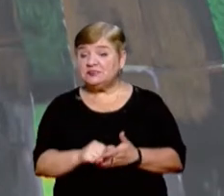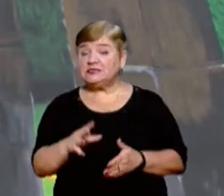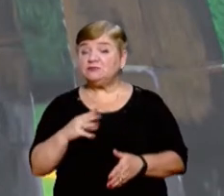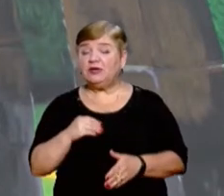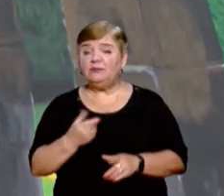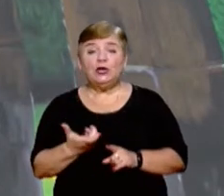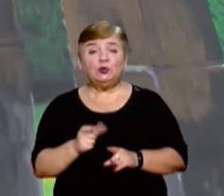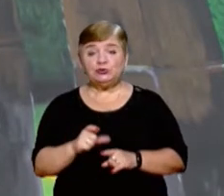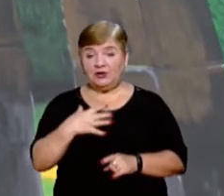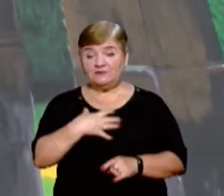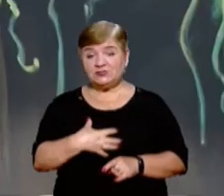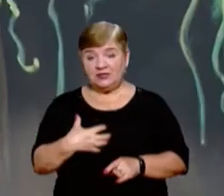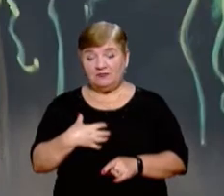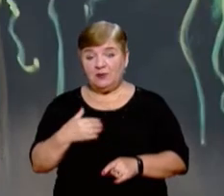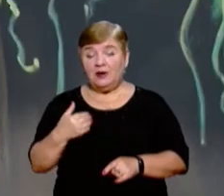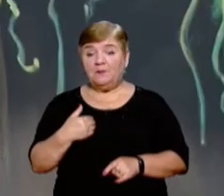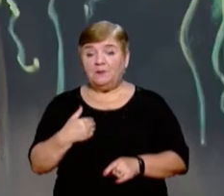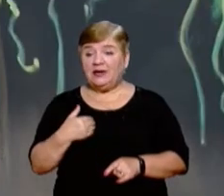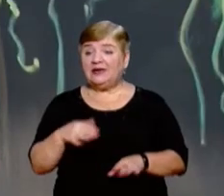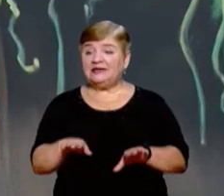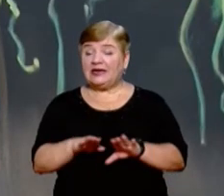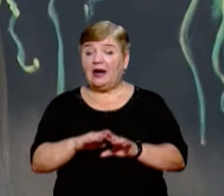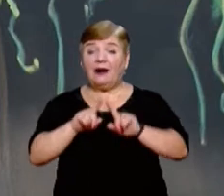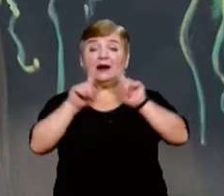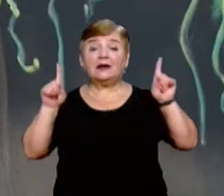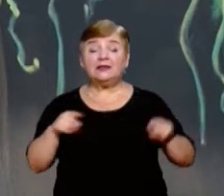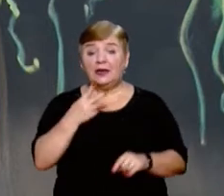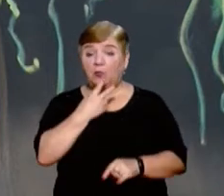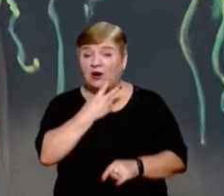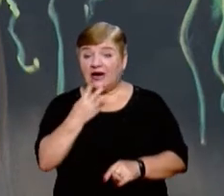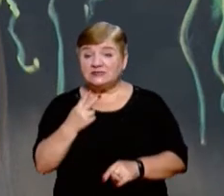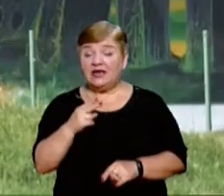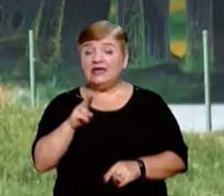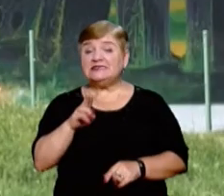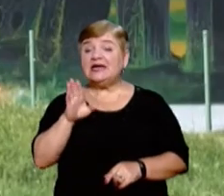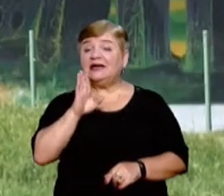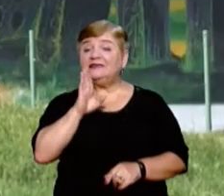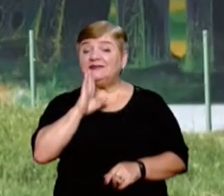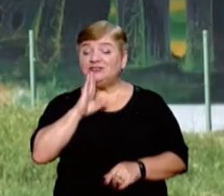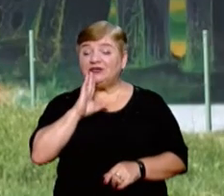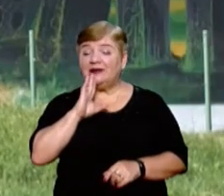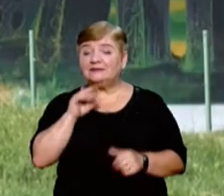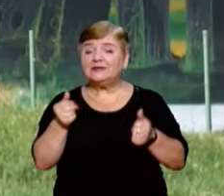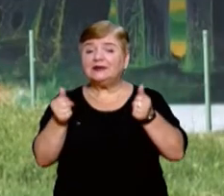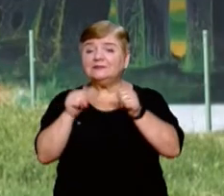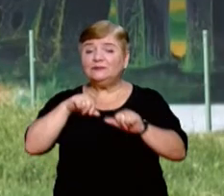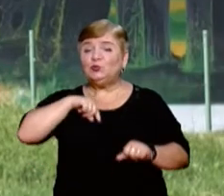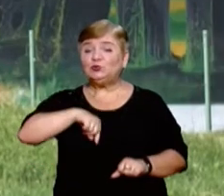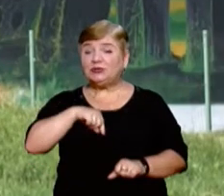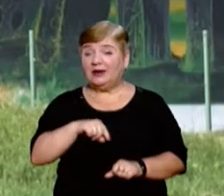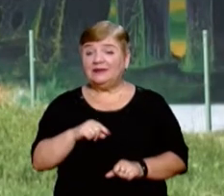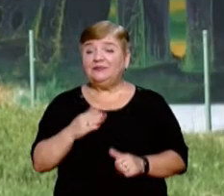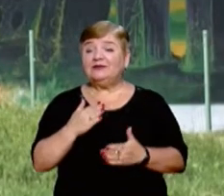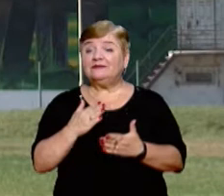дуже важливим, ми найбільш вразливі. Картина показує, що ця тендітна душа роздвигається з тереотипні плити